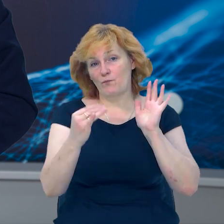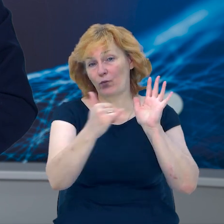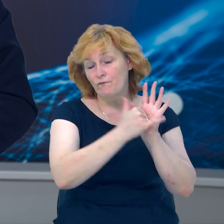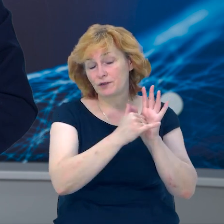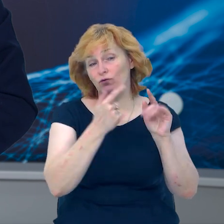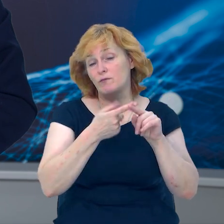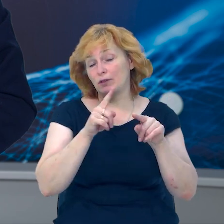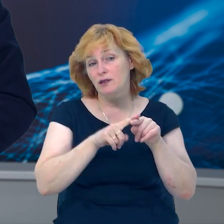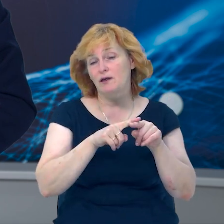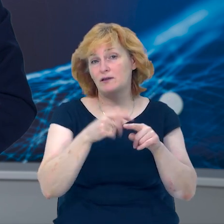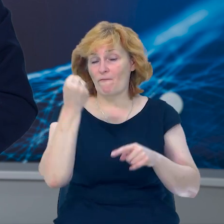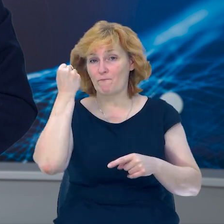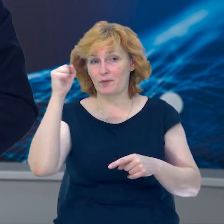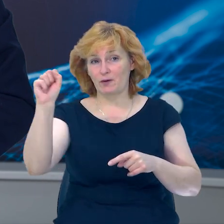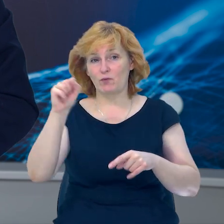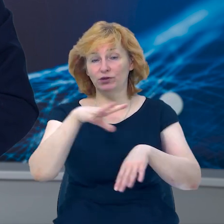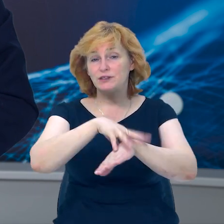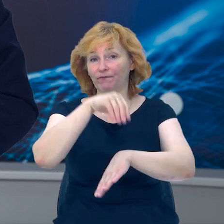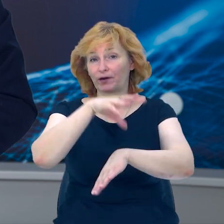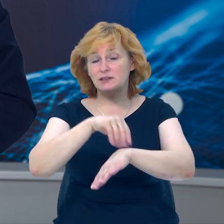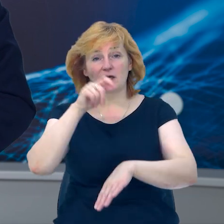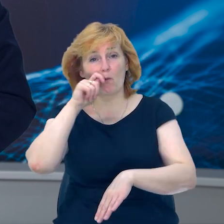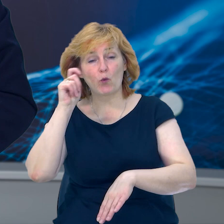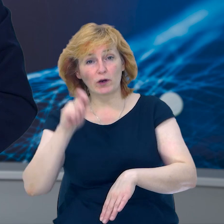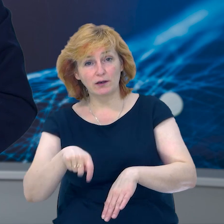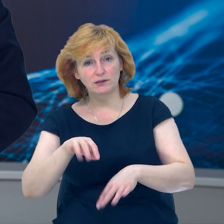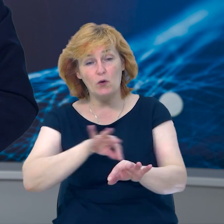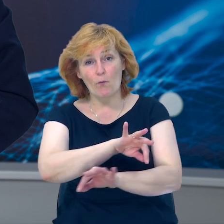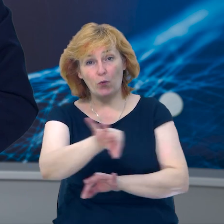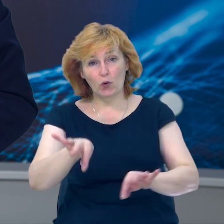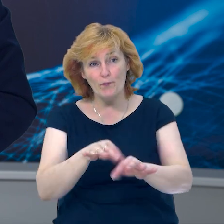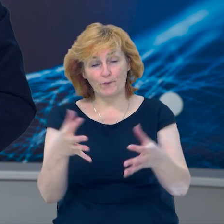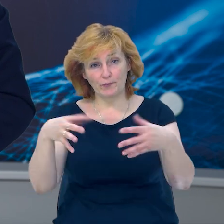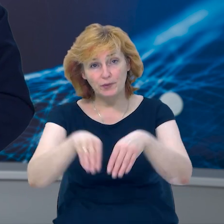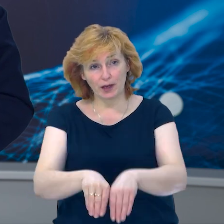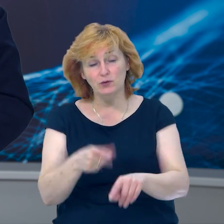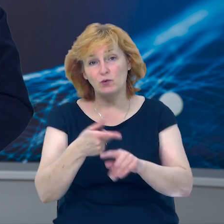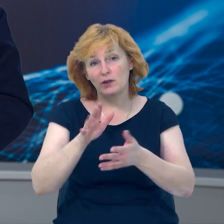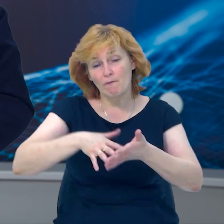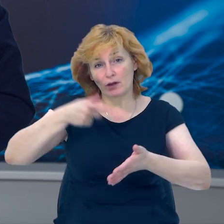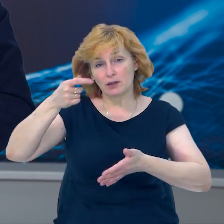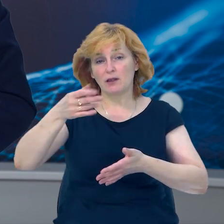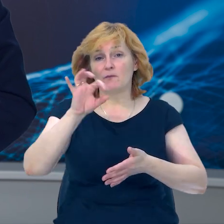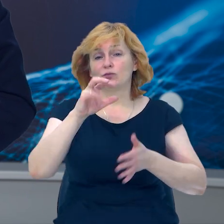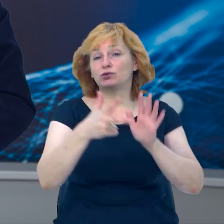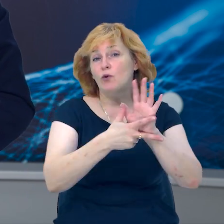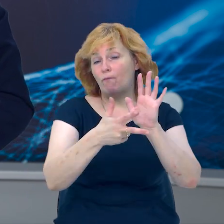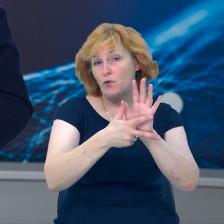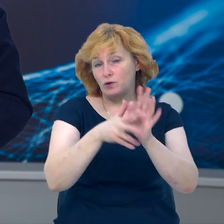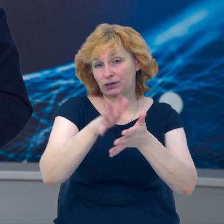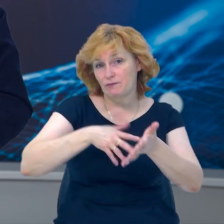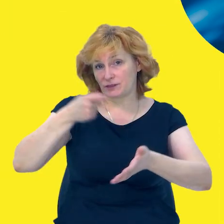школи опинились серед переможців швейцарсько-українського проєкту «Ді Сайт», куди подали 108 заявок від 86